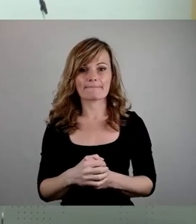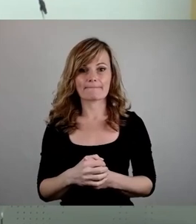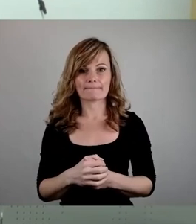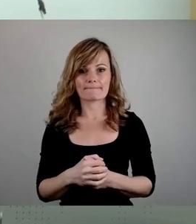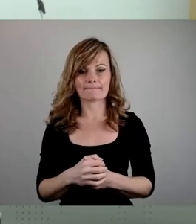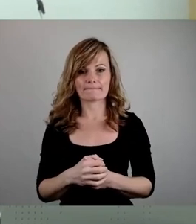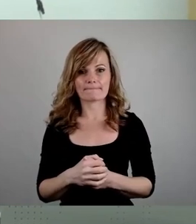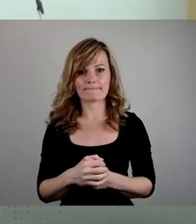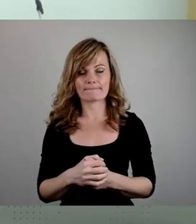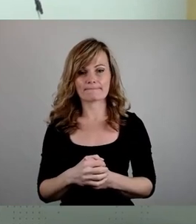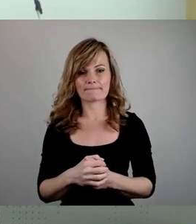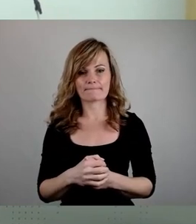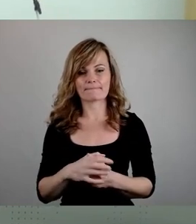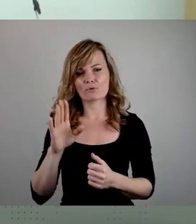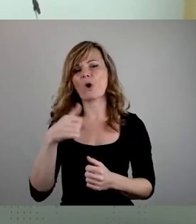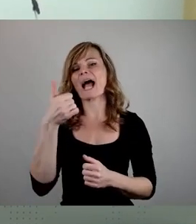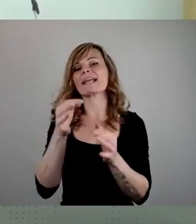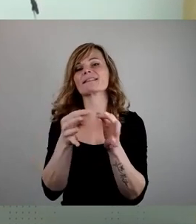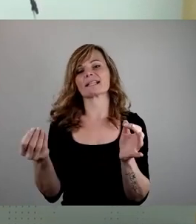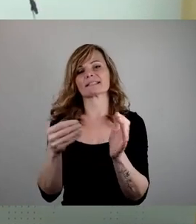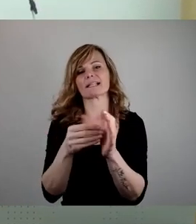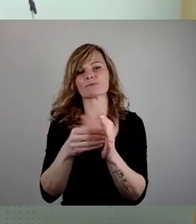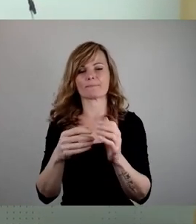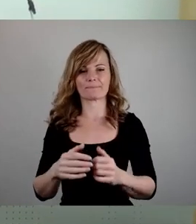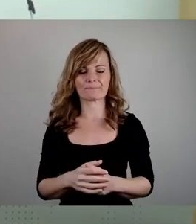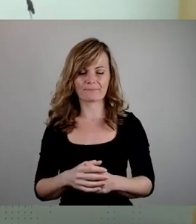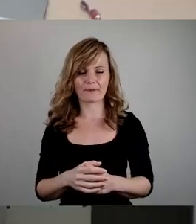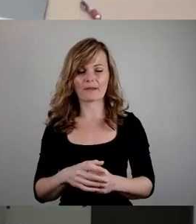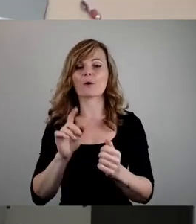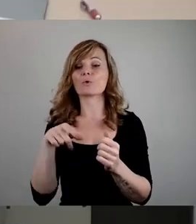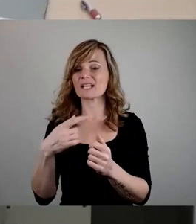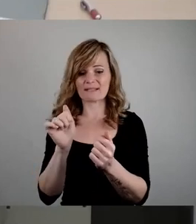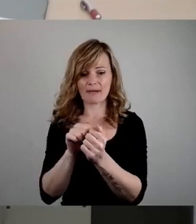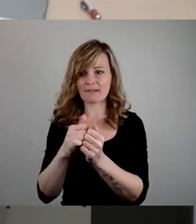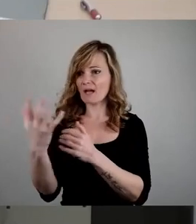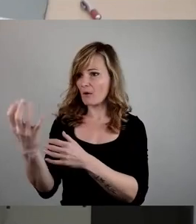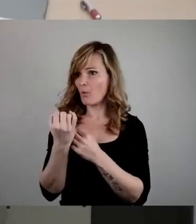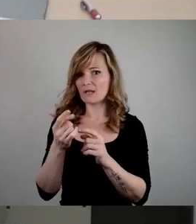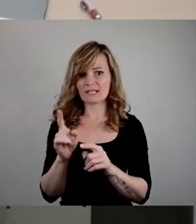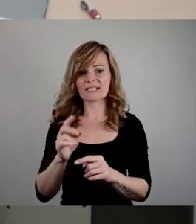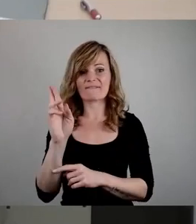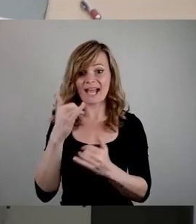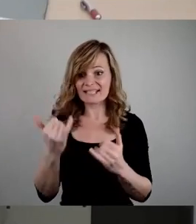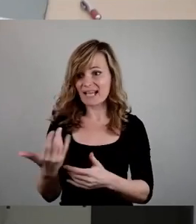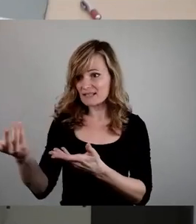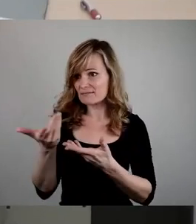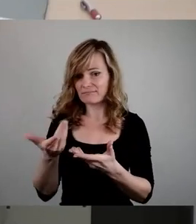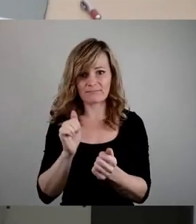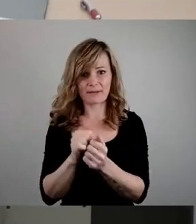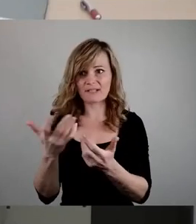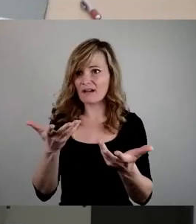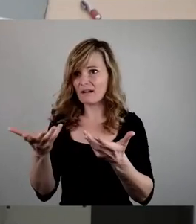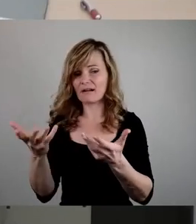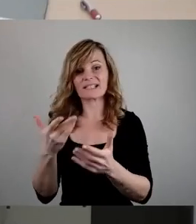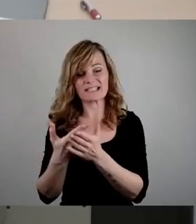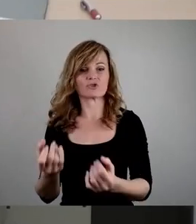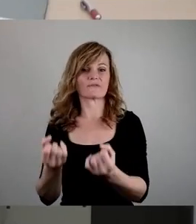Ein Satz vielleicht noch. Und dann die Papiere nicht beigebracht werden können, wer soll die jetzt noch bringen, dann ist das eine Erschwernis und es wäre halt gut, wenn die